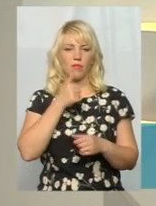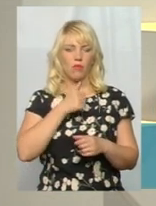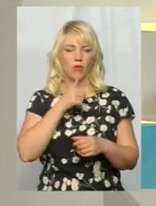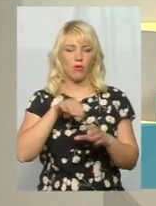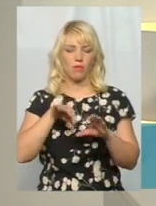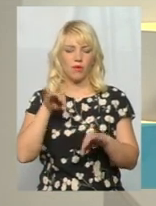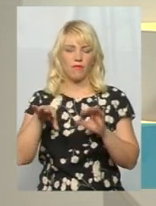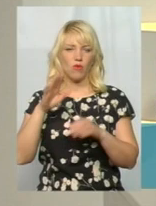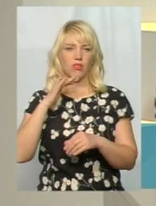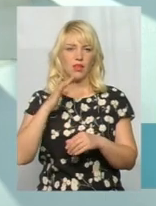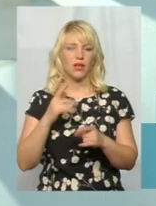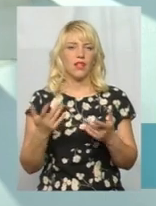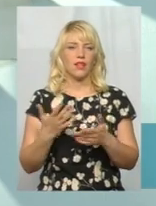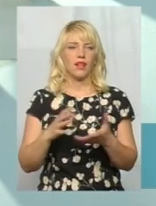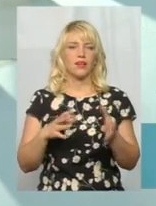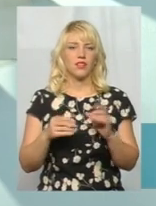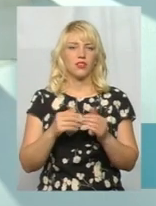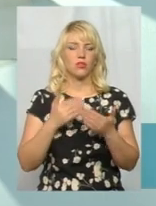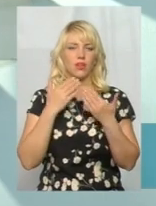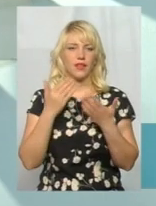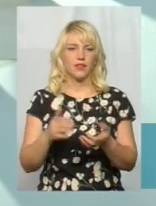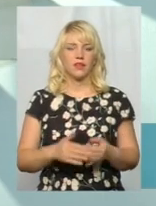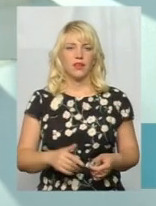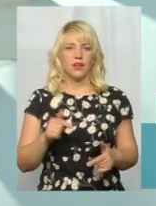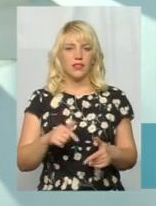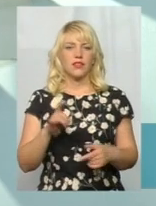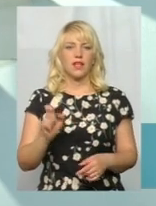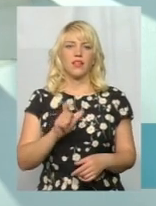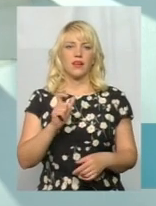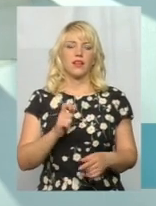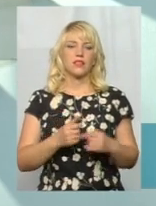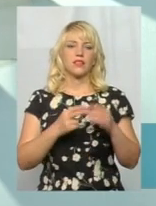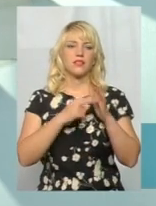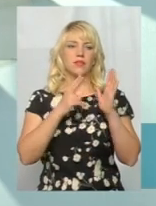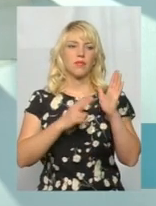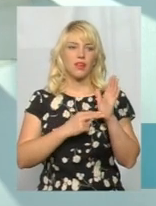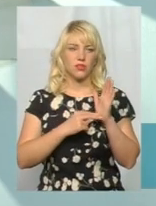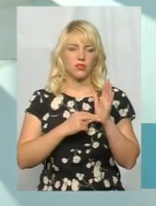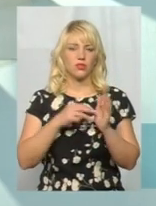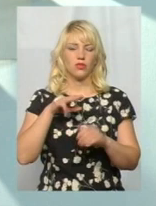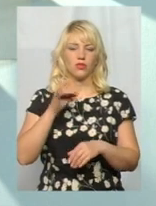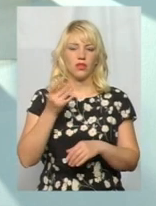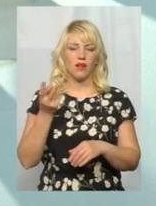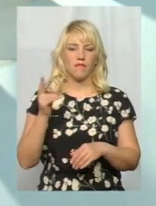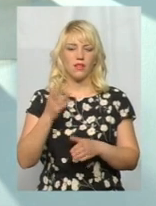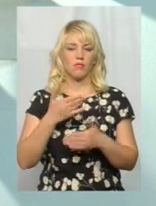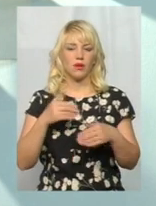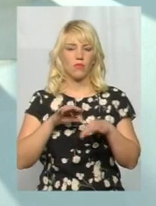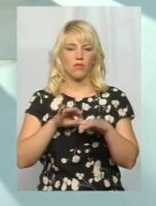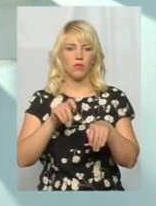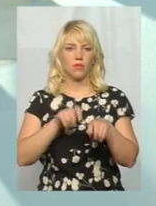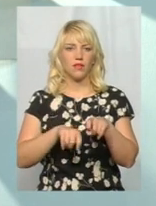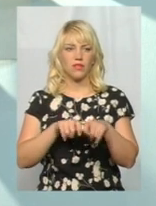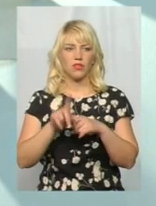результат? От ви казали, що сьогодні вже готові ці результати. Цього разу, 17 травня, ми проводили перевірку за